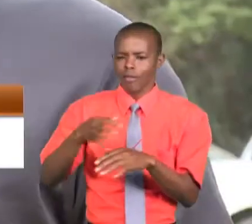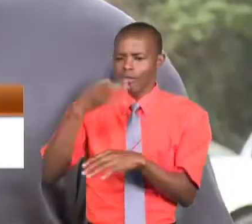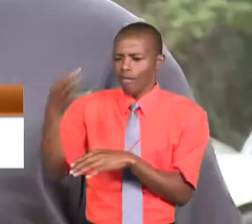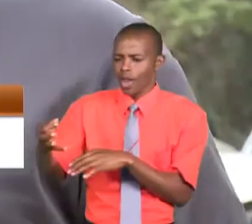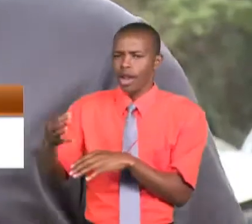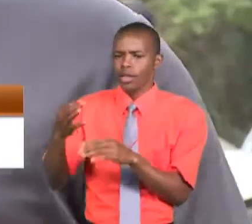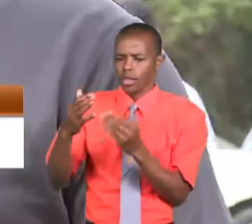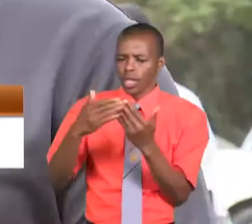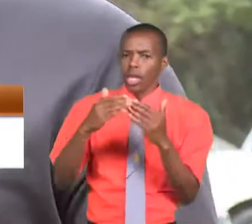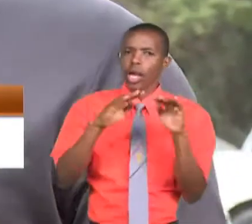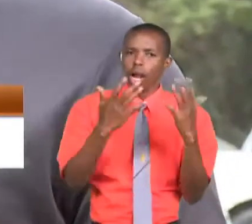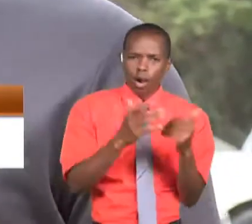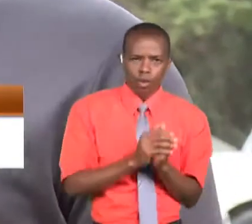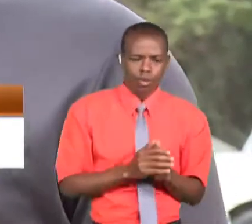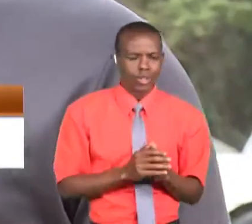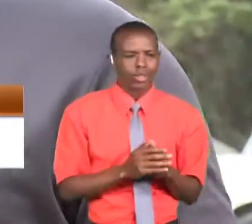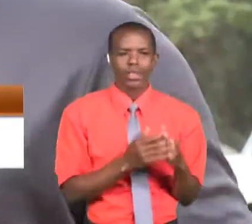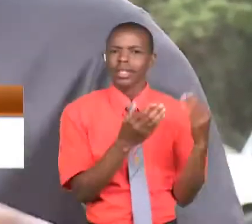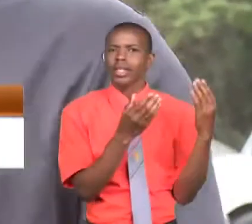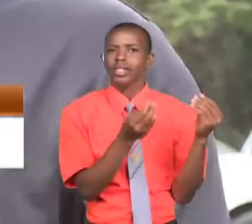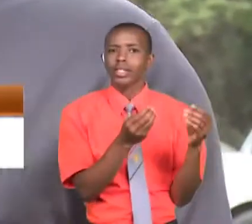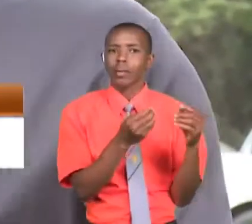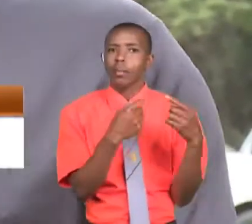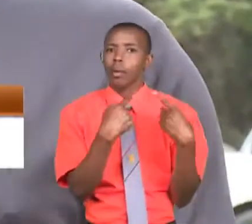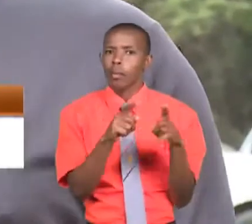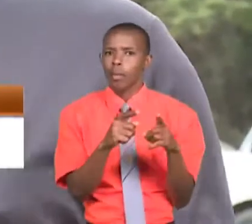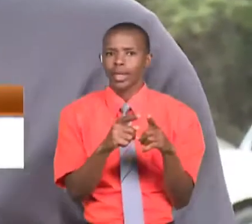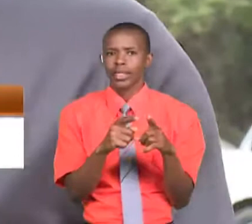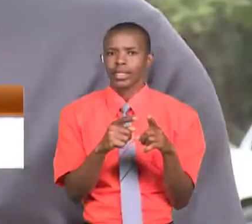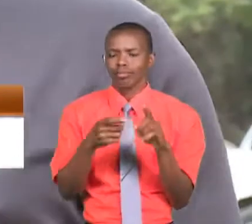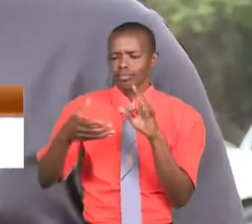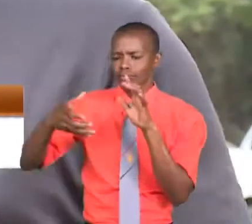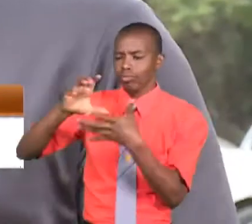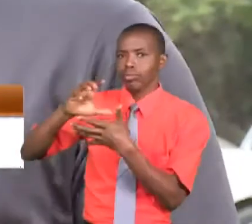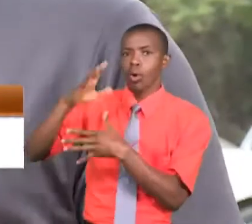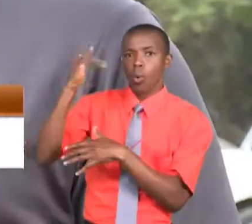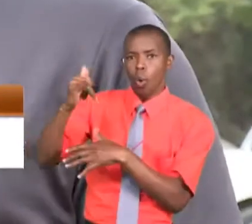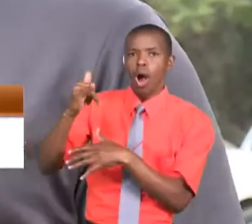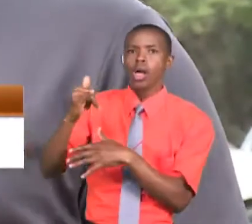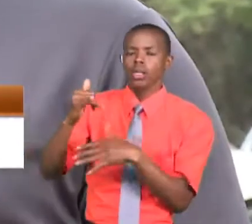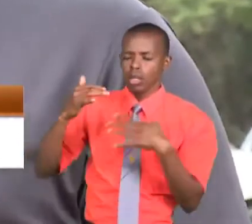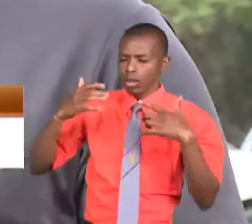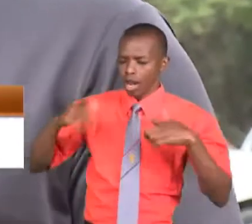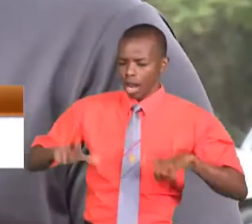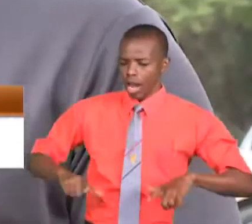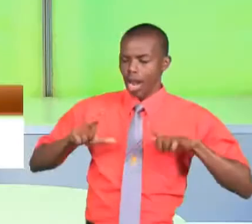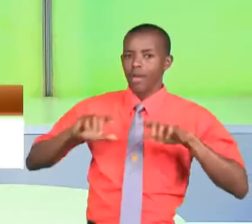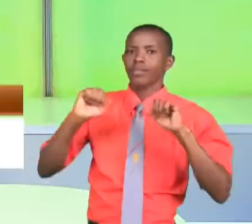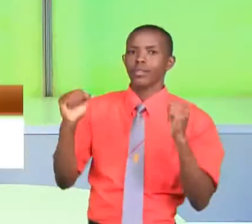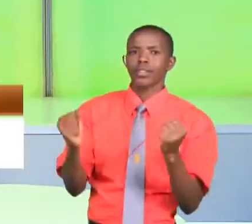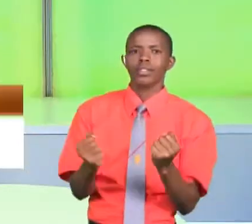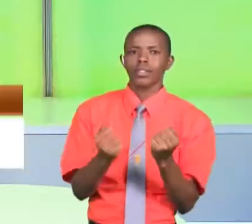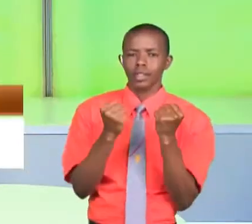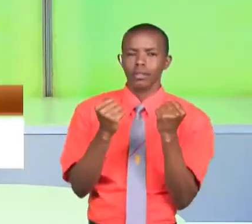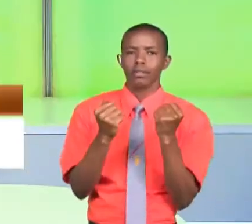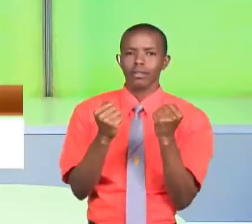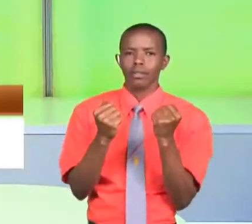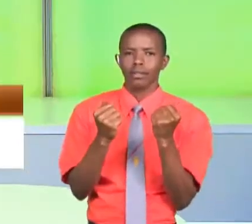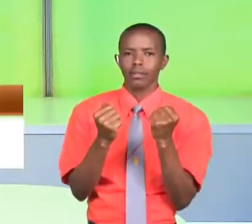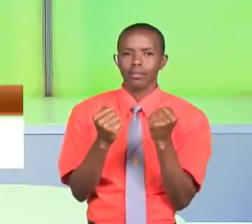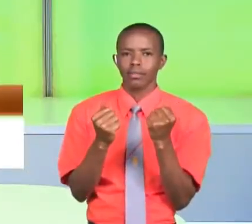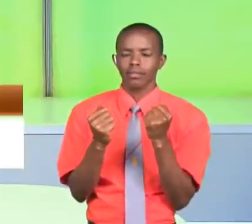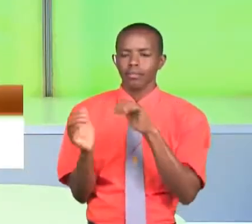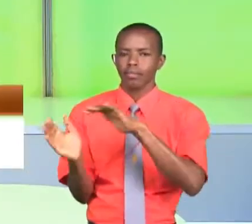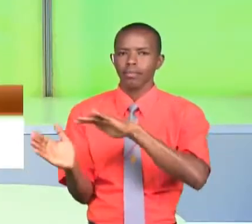CPR, it's very simple but yet complex because it's something that saves life. So you need to learn. Safi, mteza maji